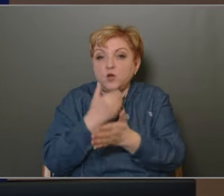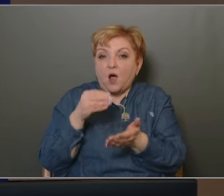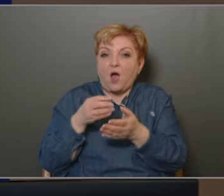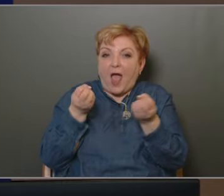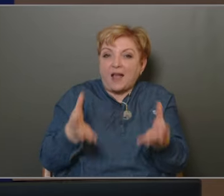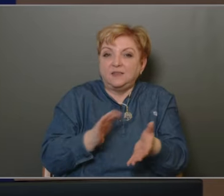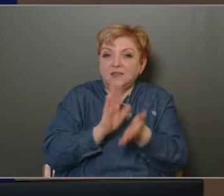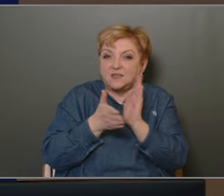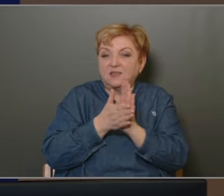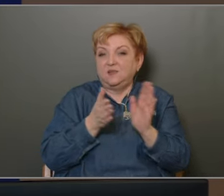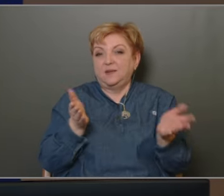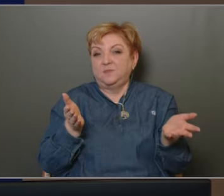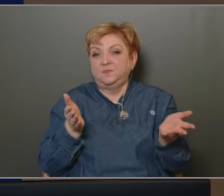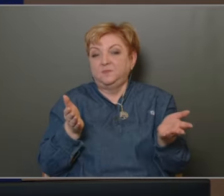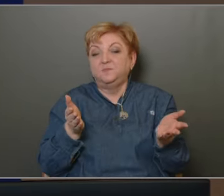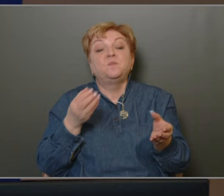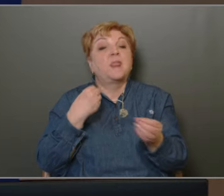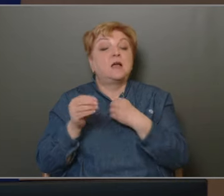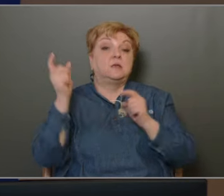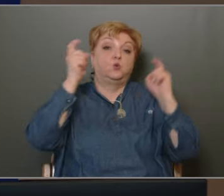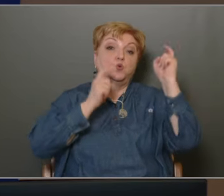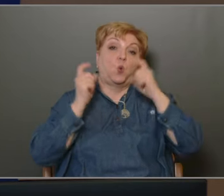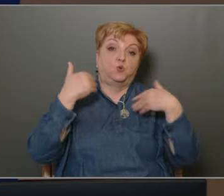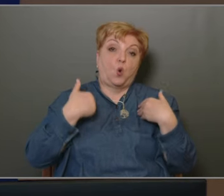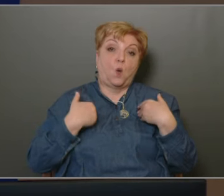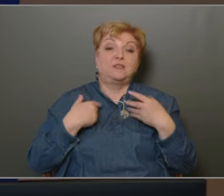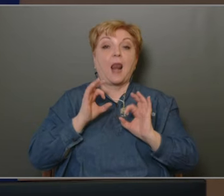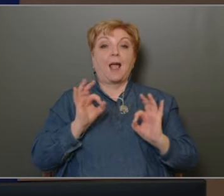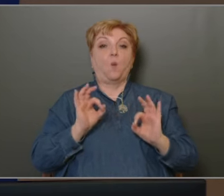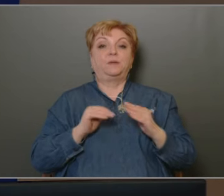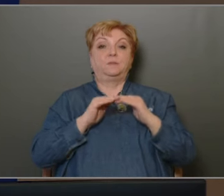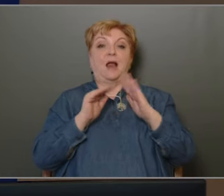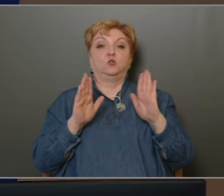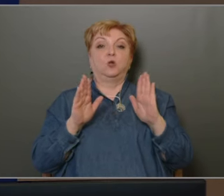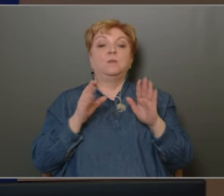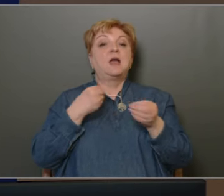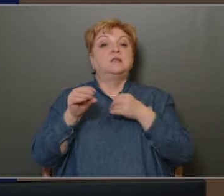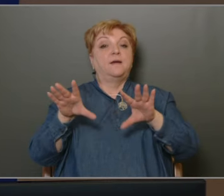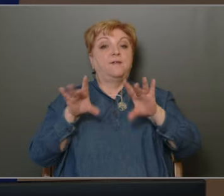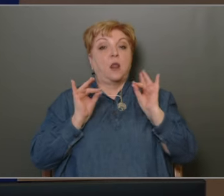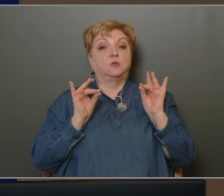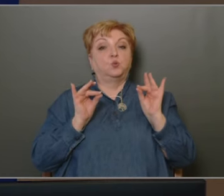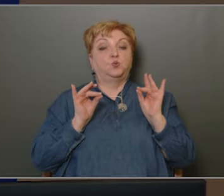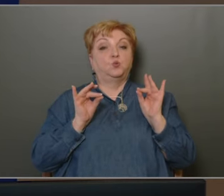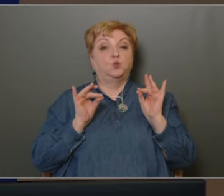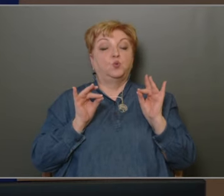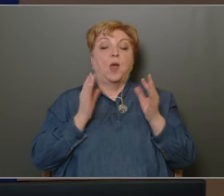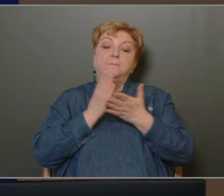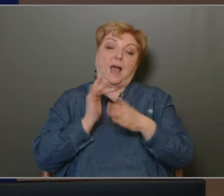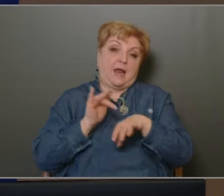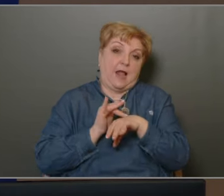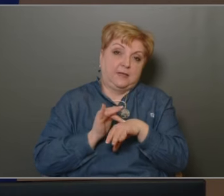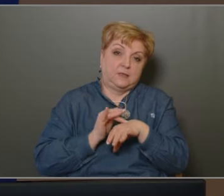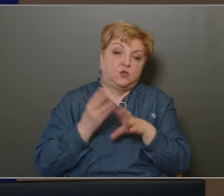újra csinálni a dolgokat. Tehát ezért úgy gondolom, hogy ez a legoptimálisabb, és ezért választottuk ezt, és ebbe már